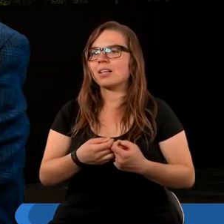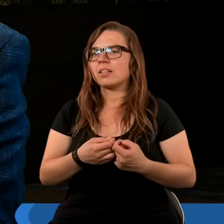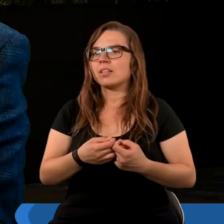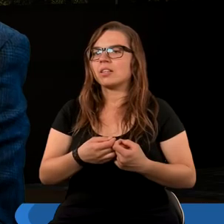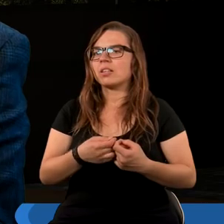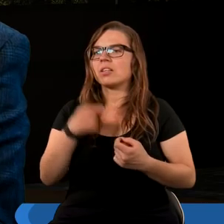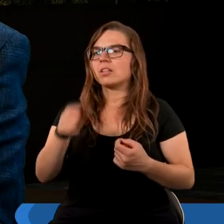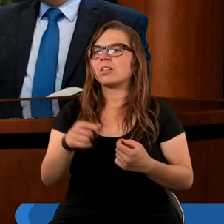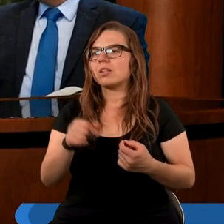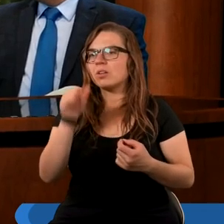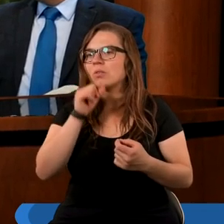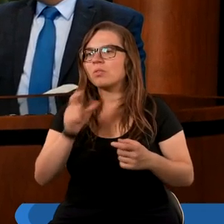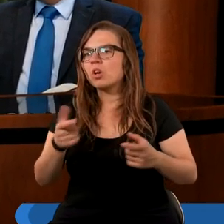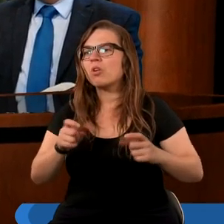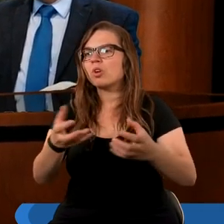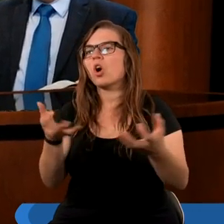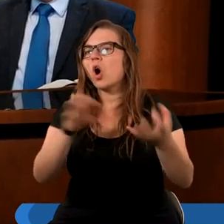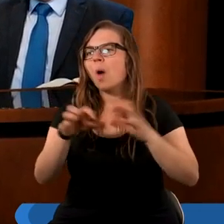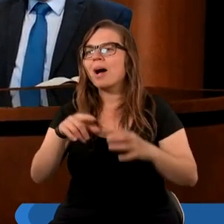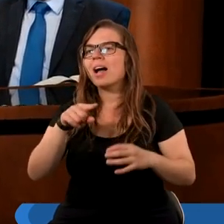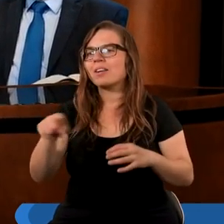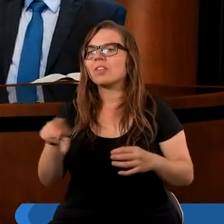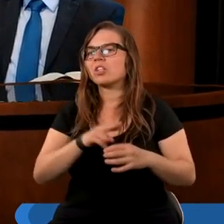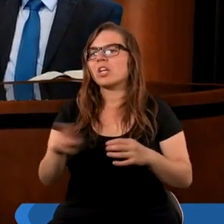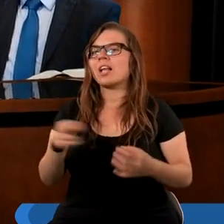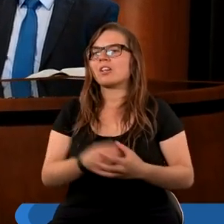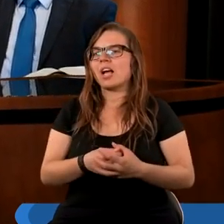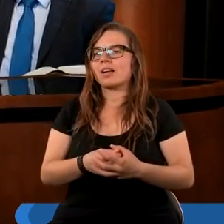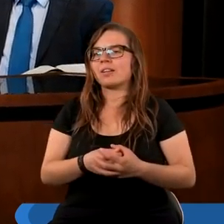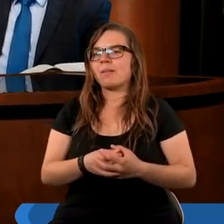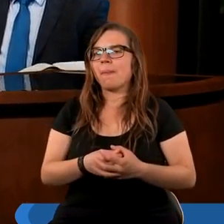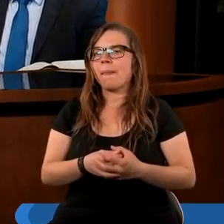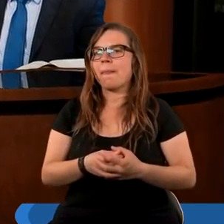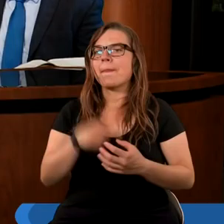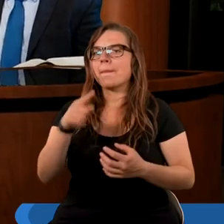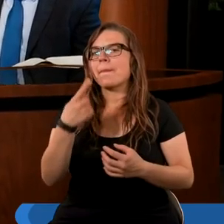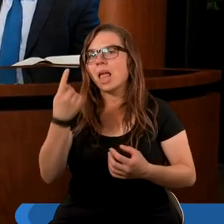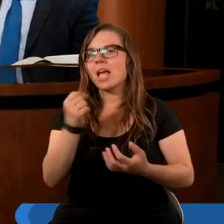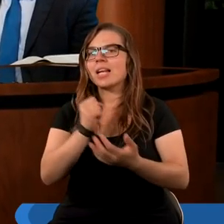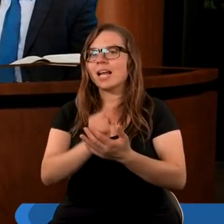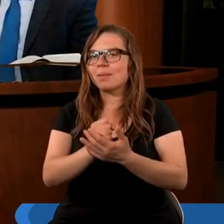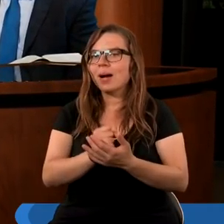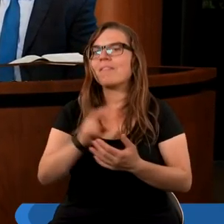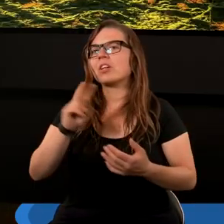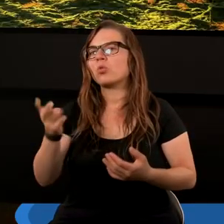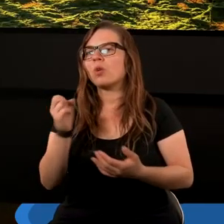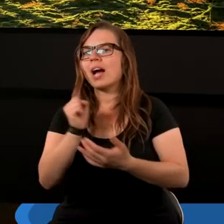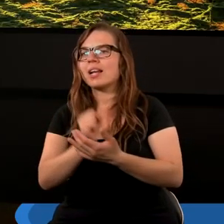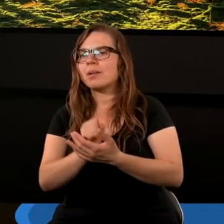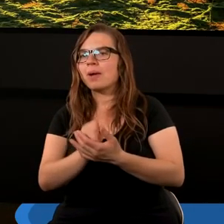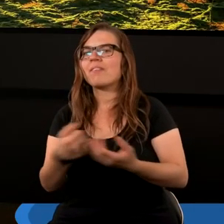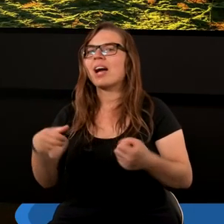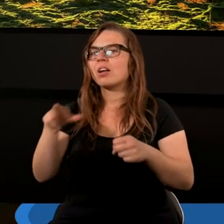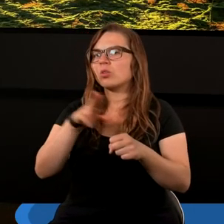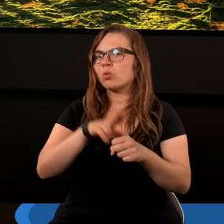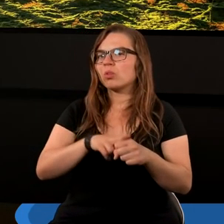życiem. Dziękuję bardzo. To jeden z elementów, który myślę, że można spokojnie odnieść właśnie do Biblii. To jest jedna sprawa. Druga sprawa,